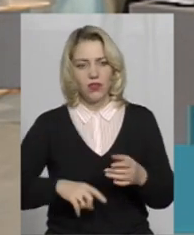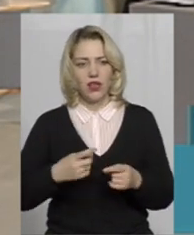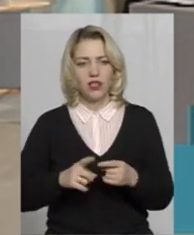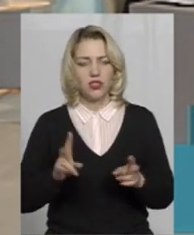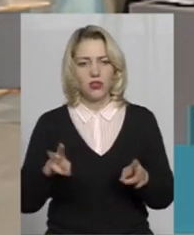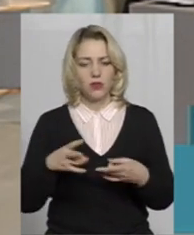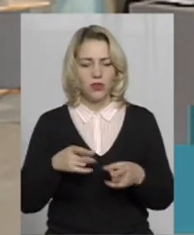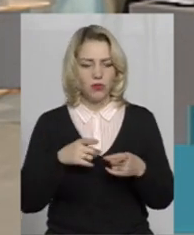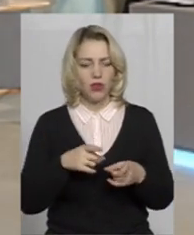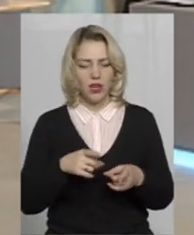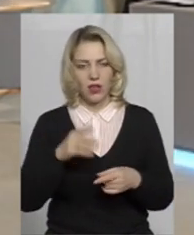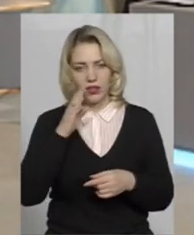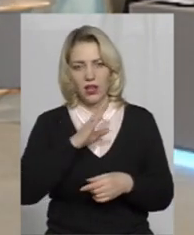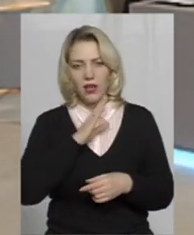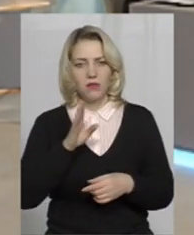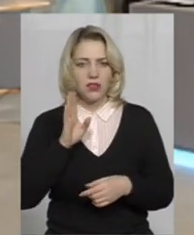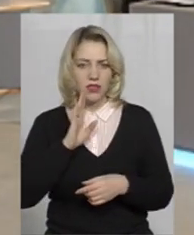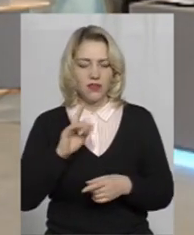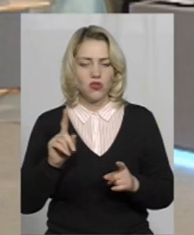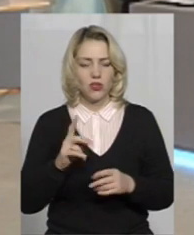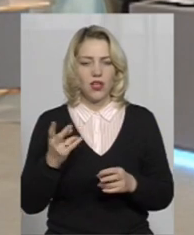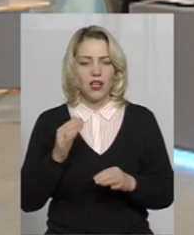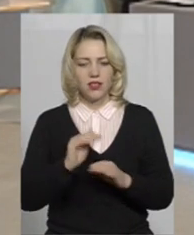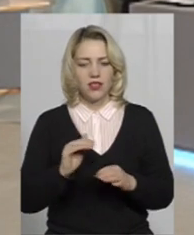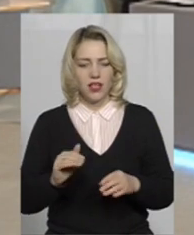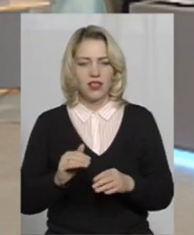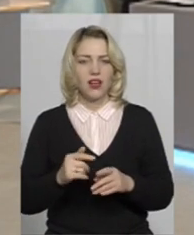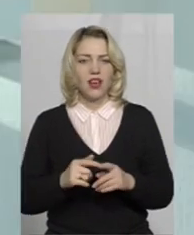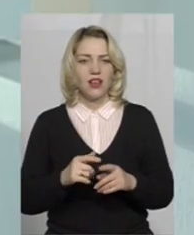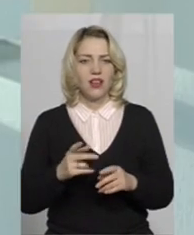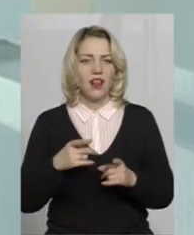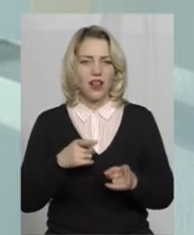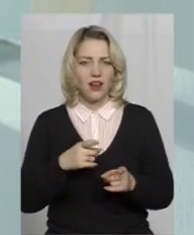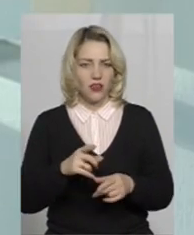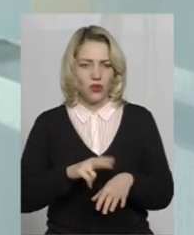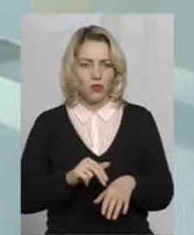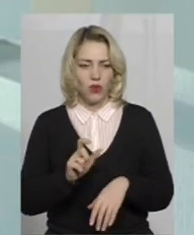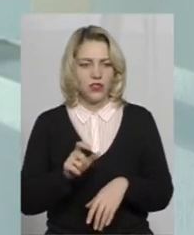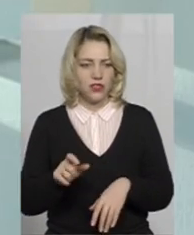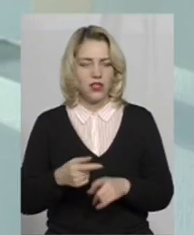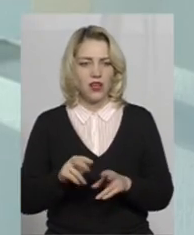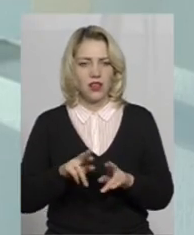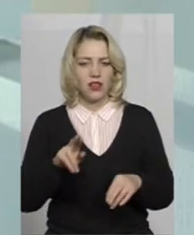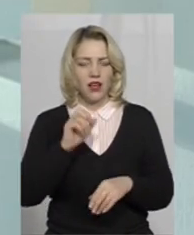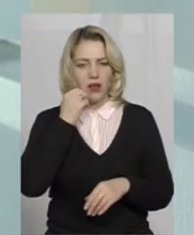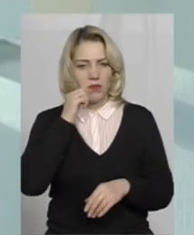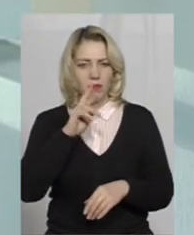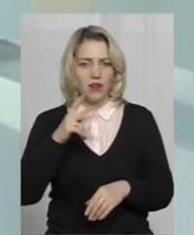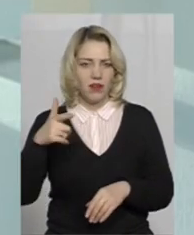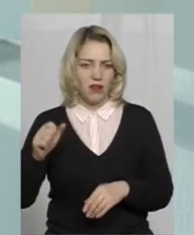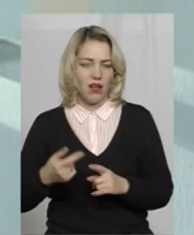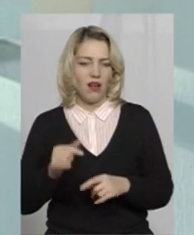не потрібно лякати дітей поліцейськими. Знаєте, нас так шукають баба-я, чим легше залякати дитину. А потім